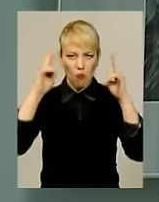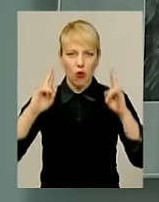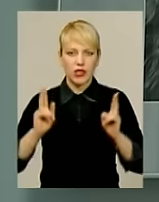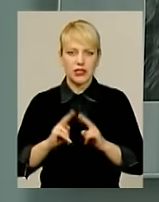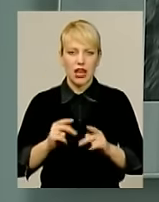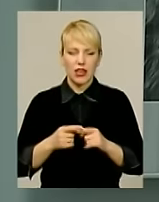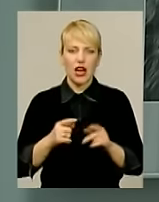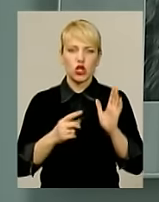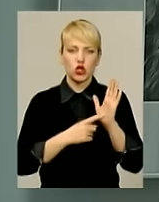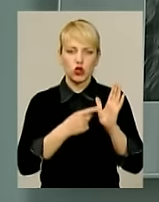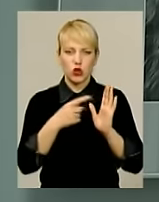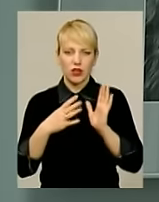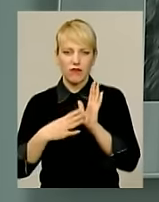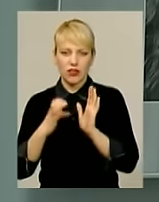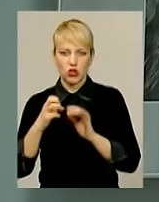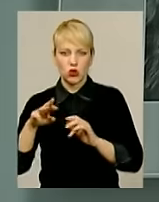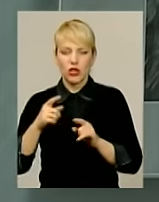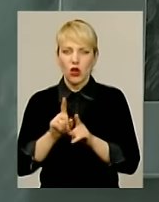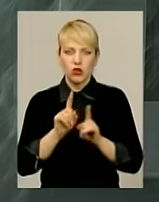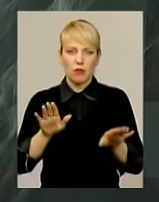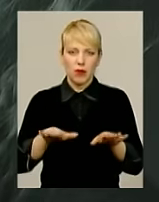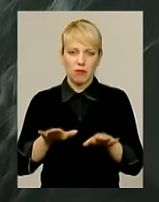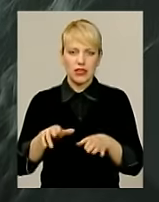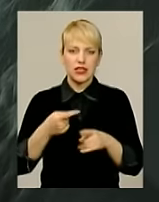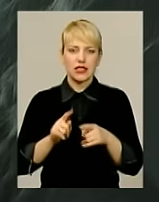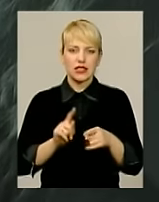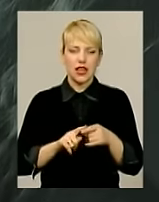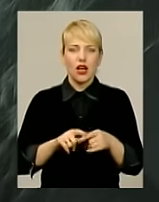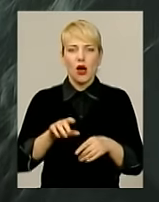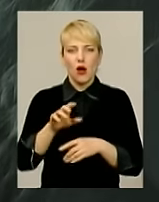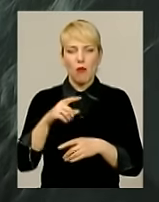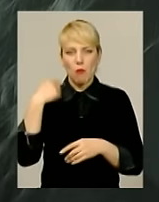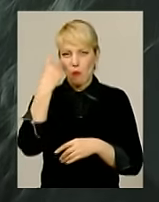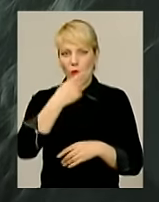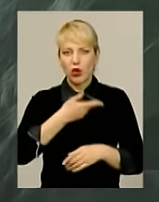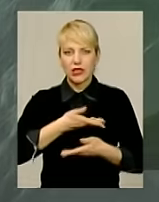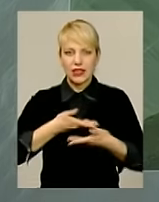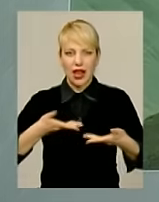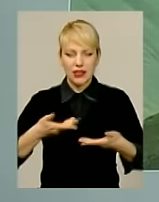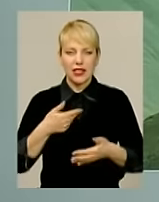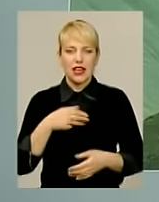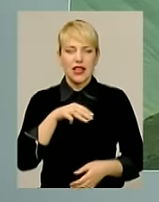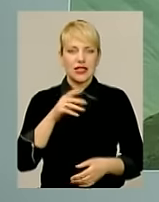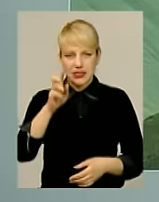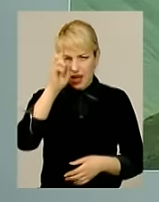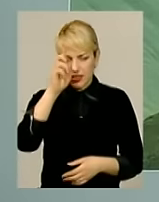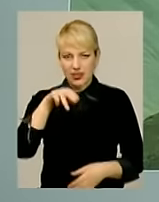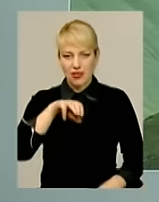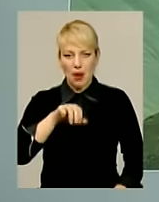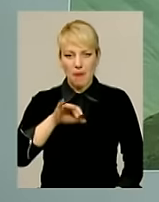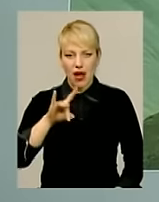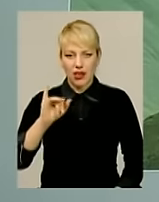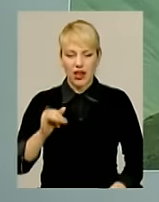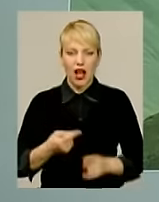-9 століття. Особливе місце у цій серії займає портрет цариці Тамари. Але найцікавішим місцем, де харків'яни-фотографи знайшли своє